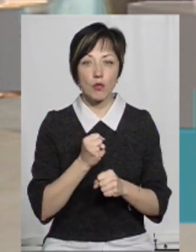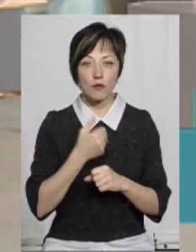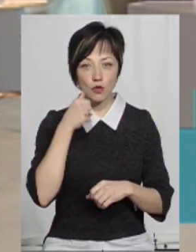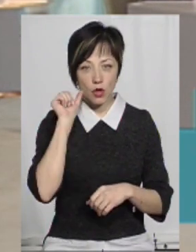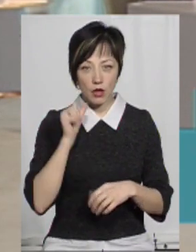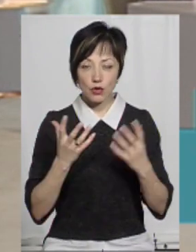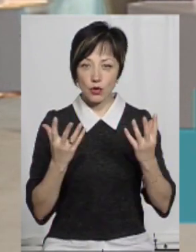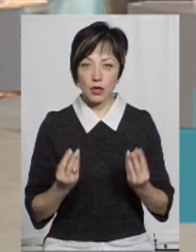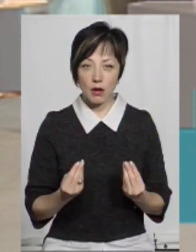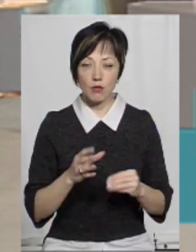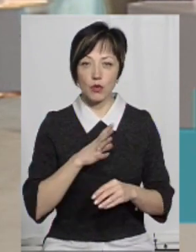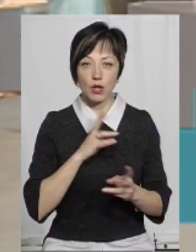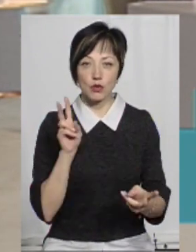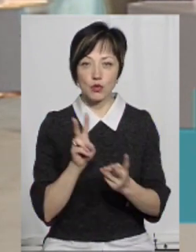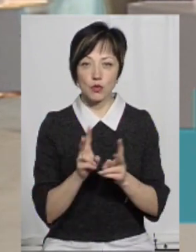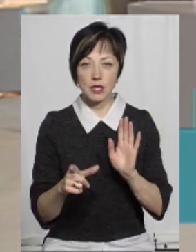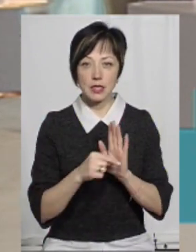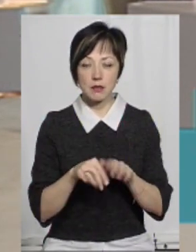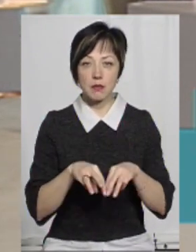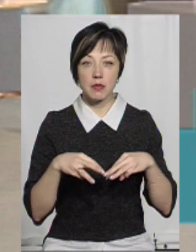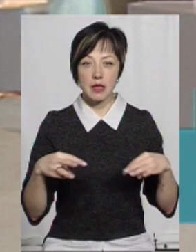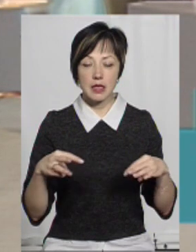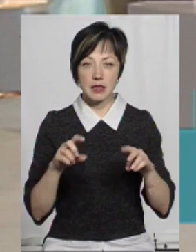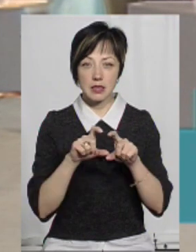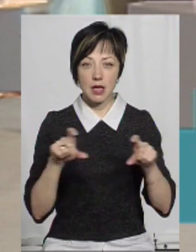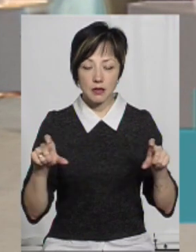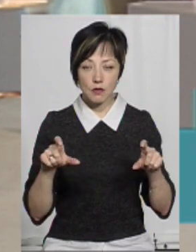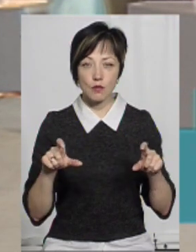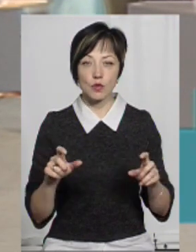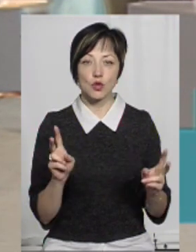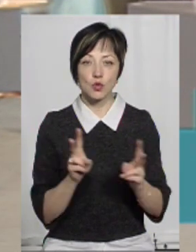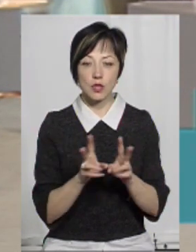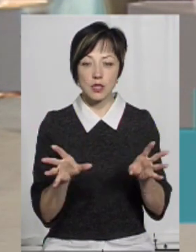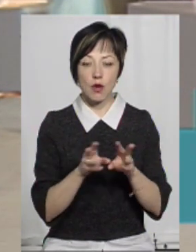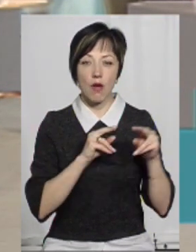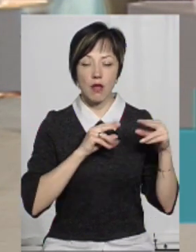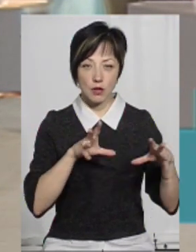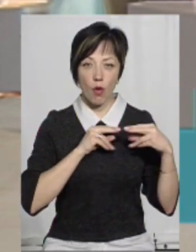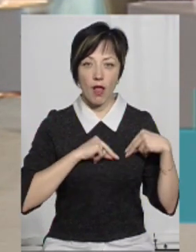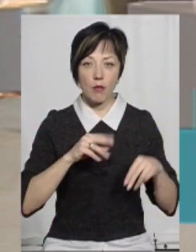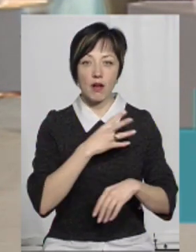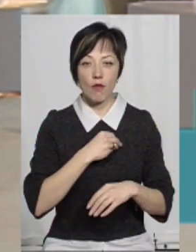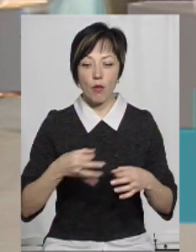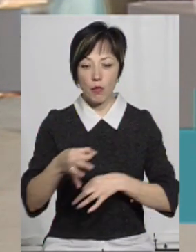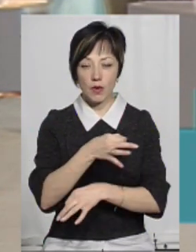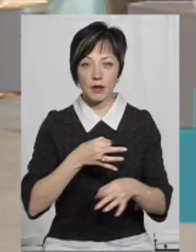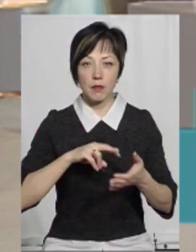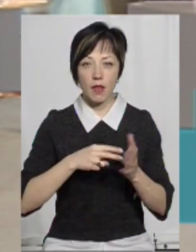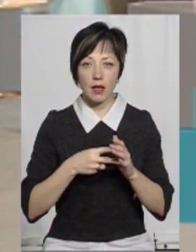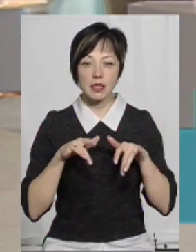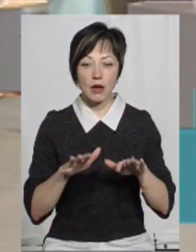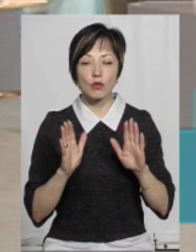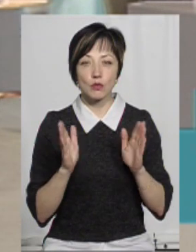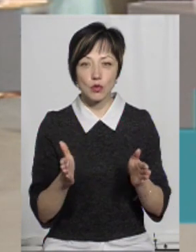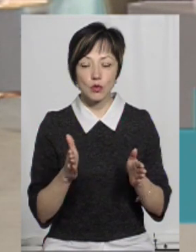вчорашнього дня була зустріч з міністерством, зустріч з колегами зі Львова. Я говарювалася всі ті плани і